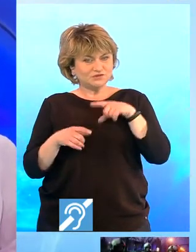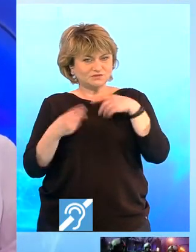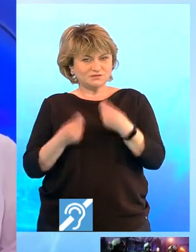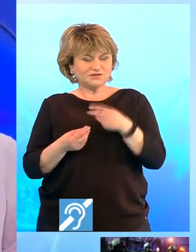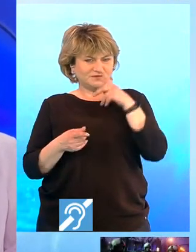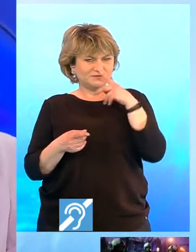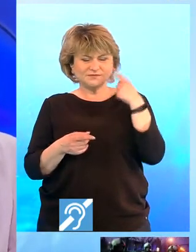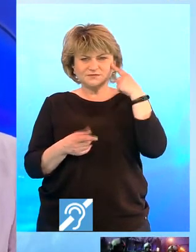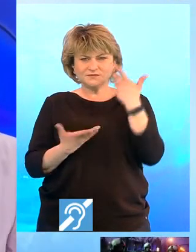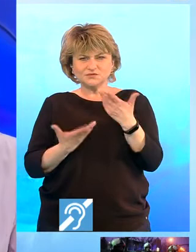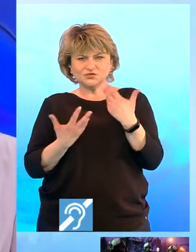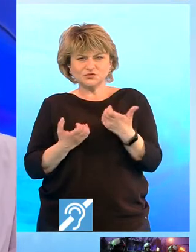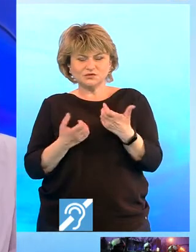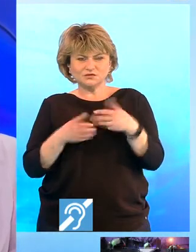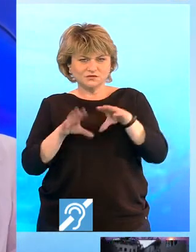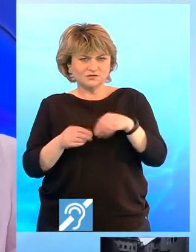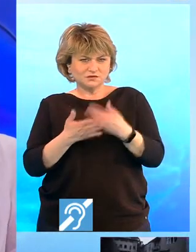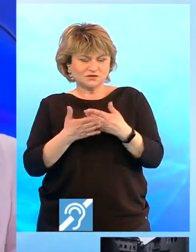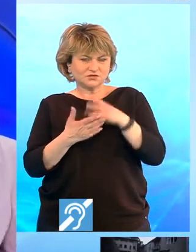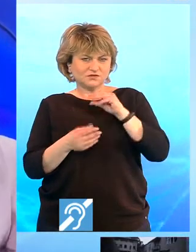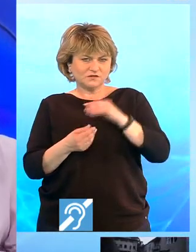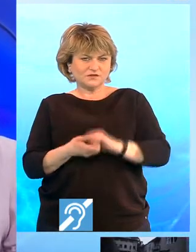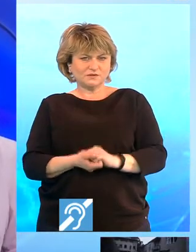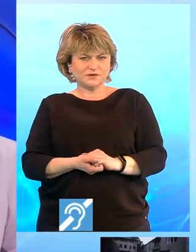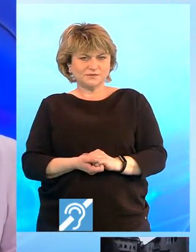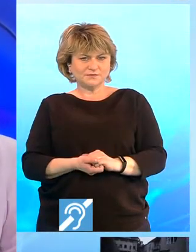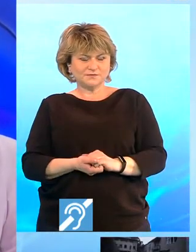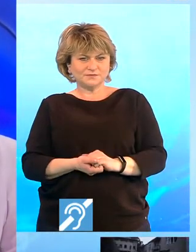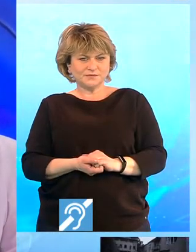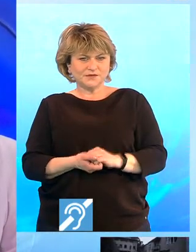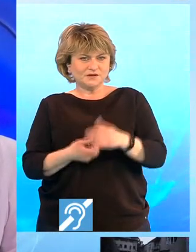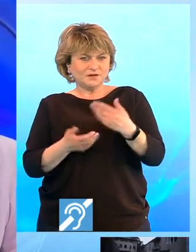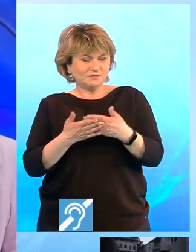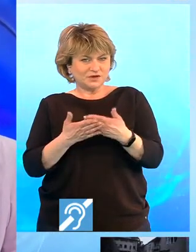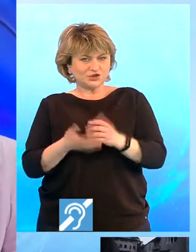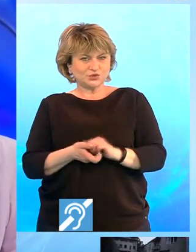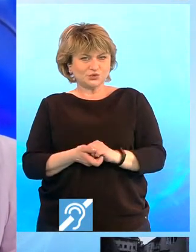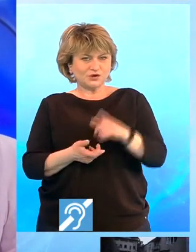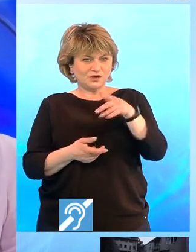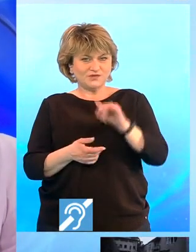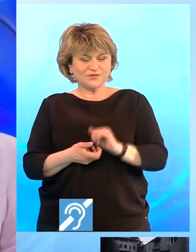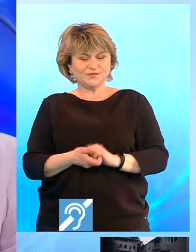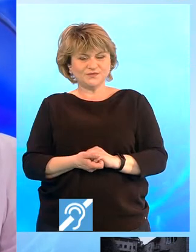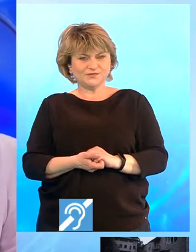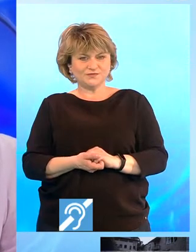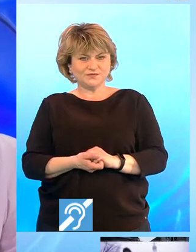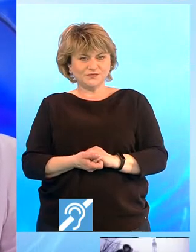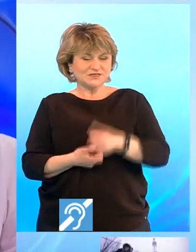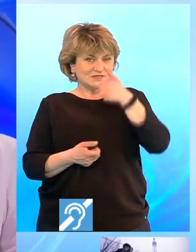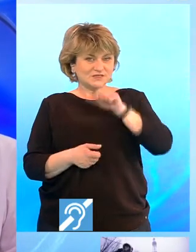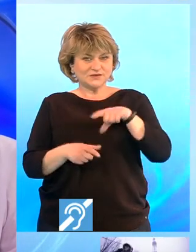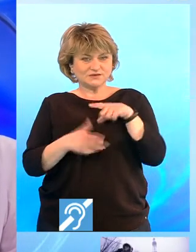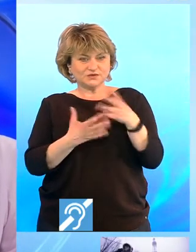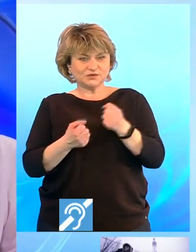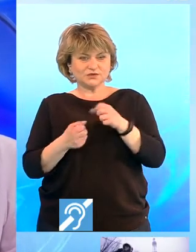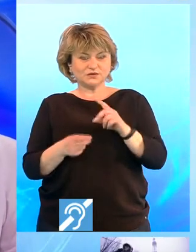reflecteze la intențiile cu care au primit aceste vorbe. Fac politică. Pentru lei, ziua este